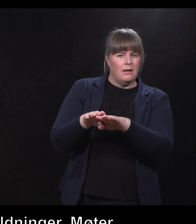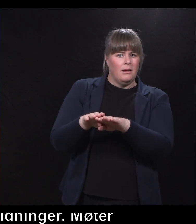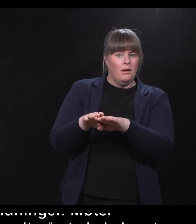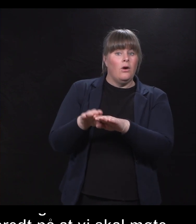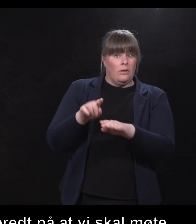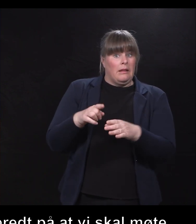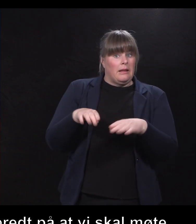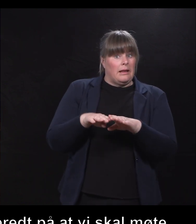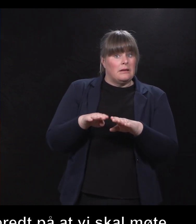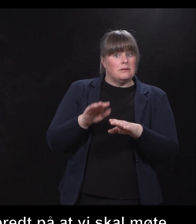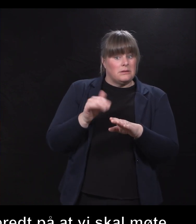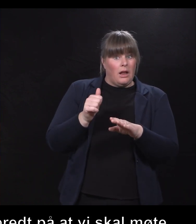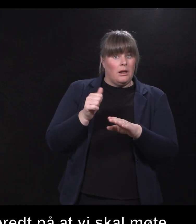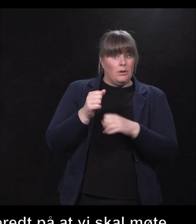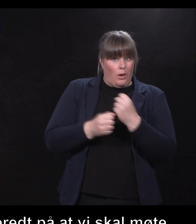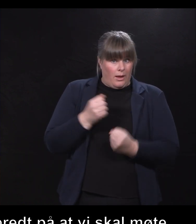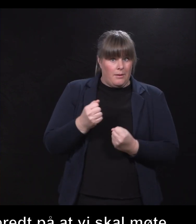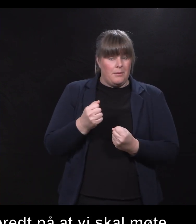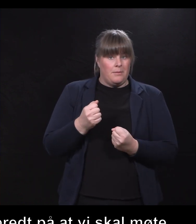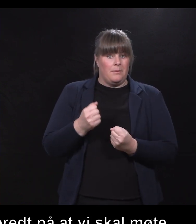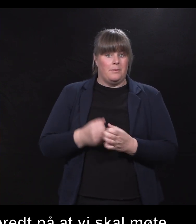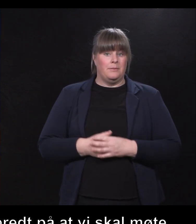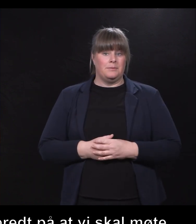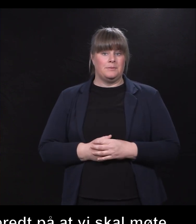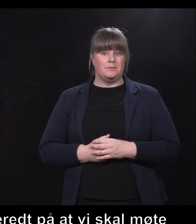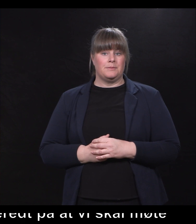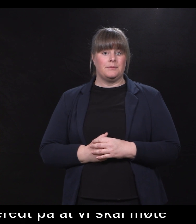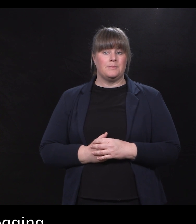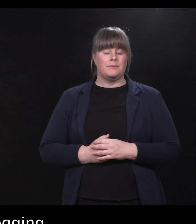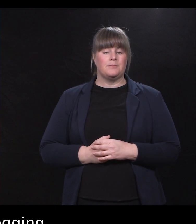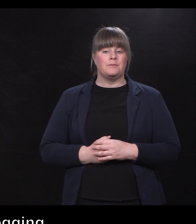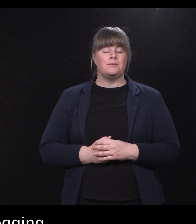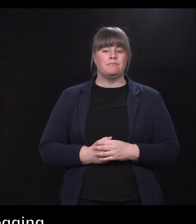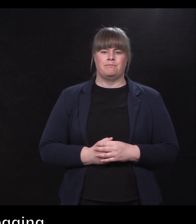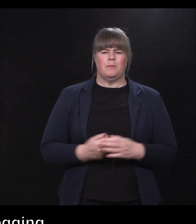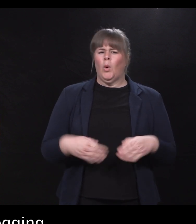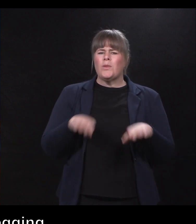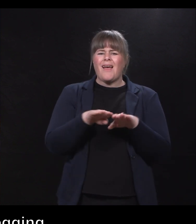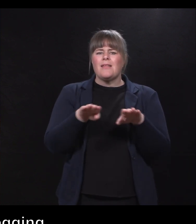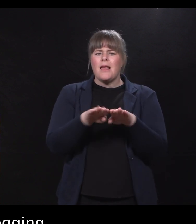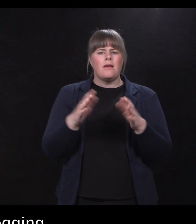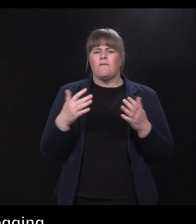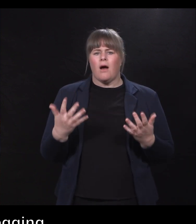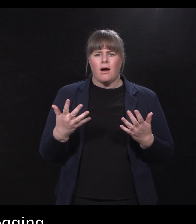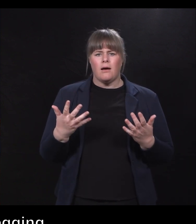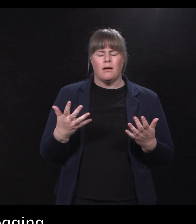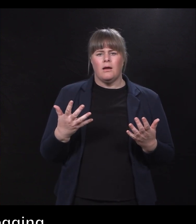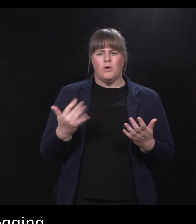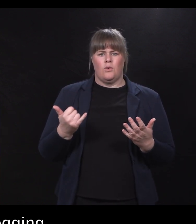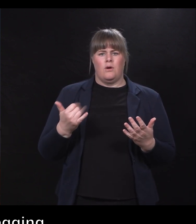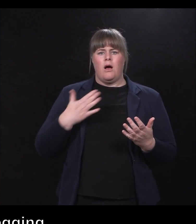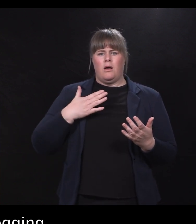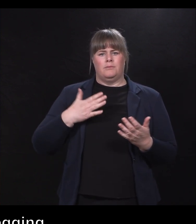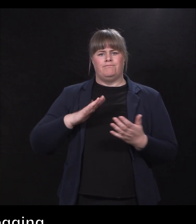En av tilretteleggene vi gjør, er faktisk at vi har egne studiegrupper, der de døve studentene studerer